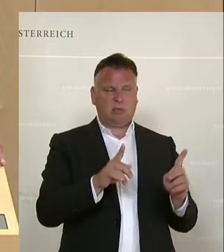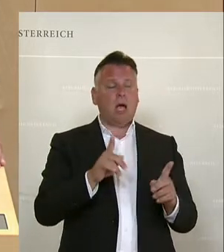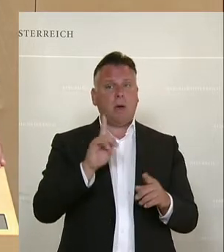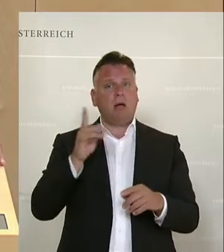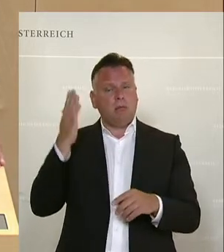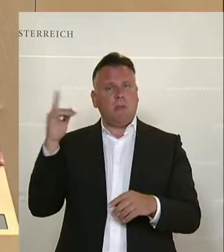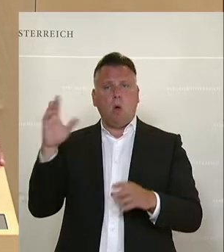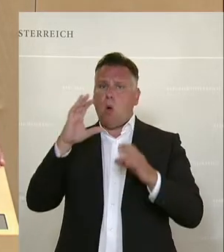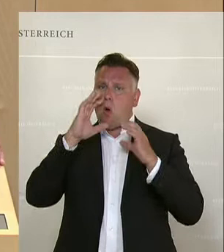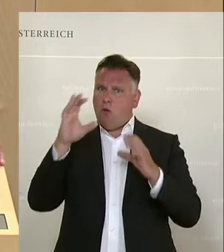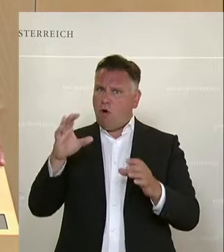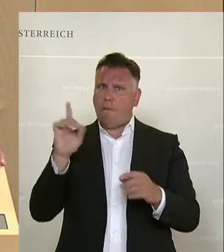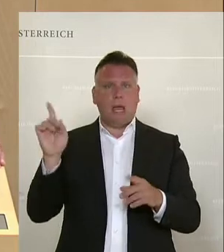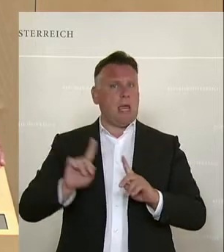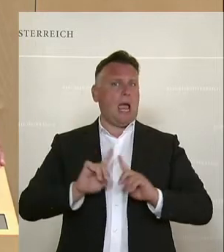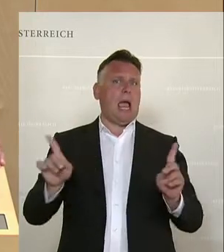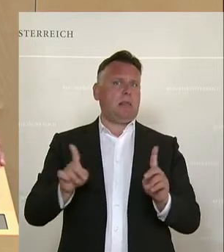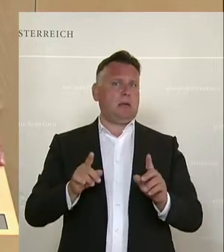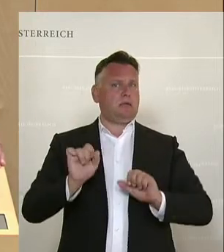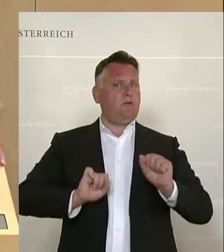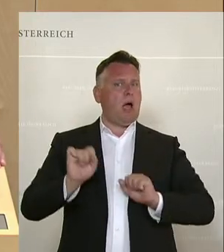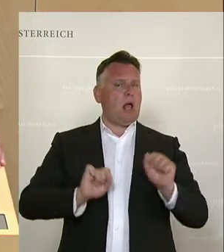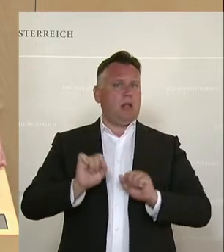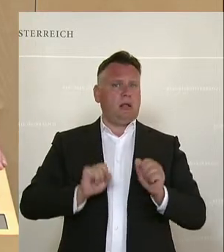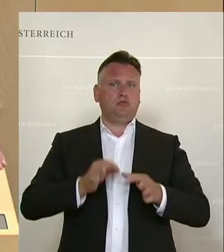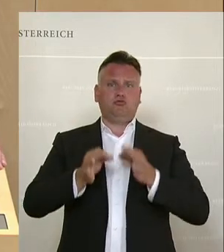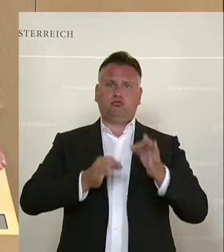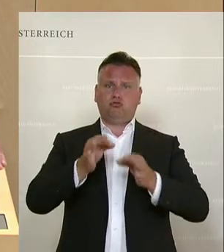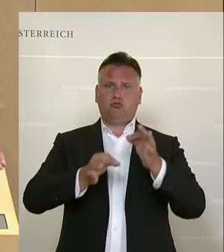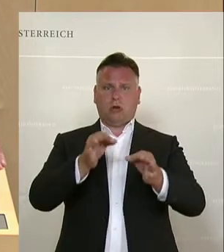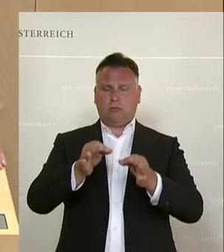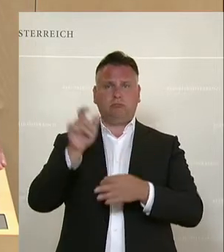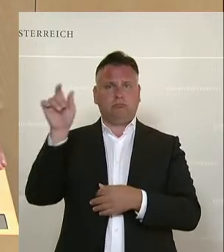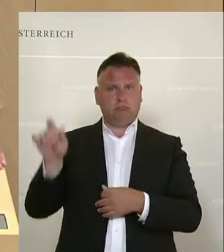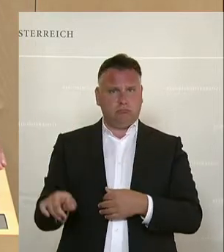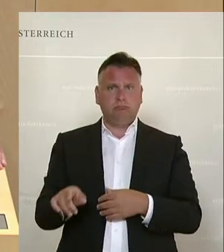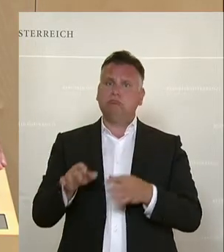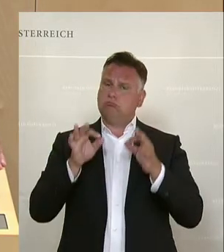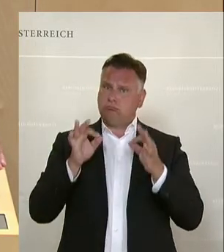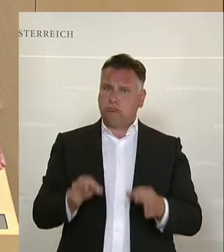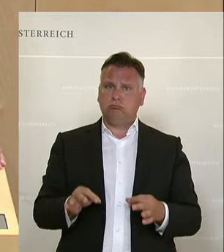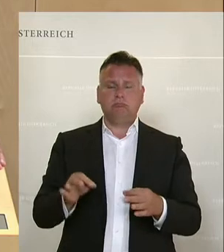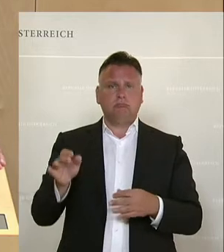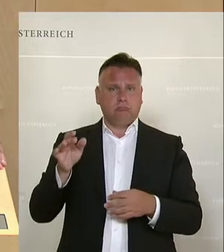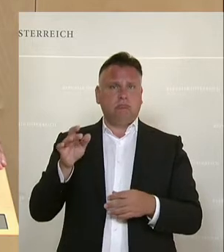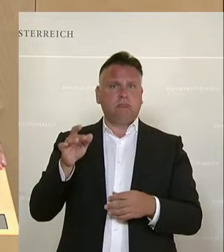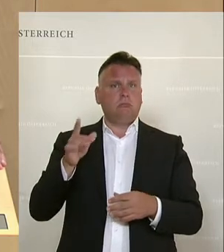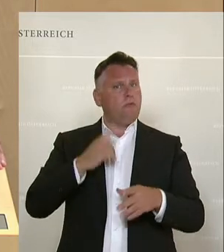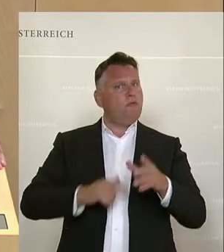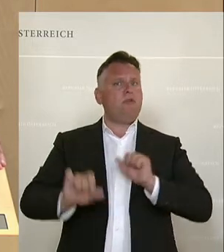im Ausschuss eine andere Strategie verfolgt hat. Es war nämlich ein Catenaccio, wie man es üblicherweise von Dieter Lehnern kennt, eine